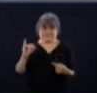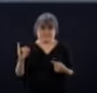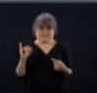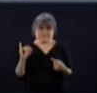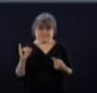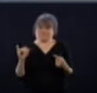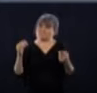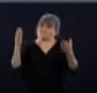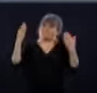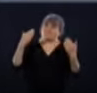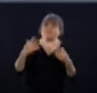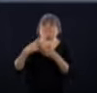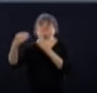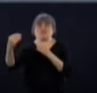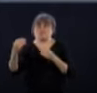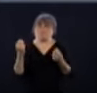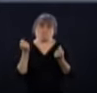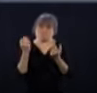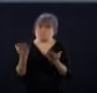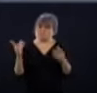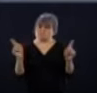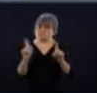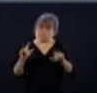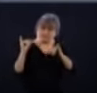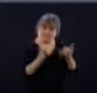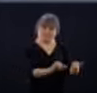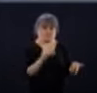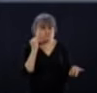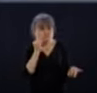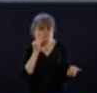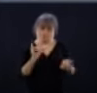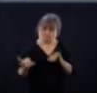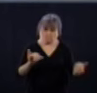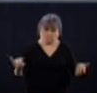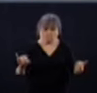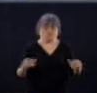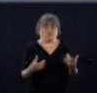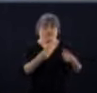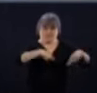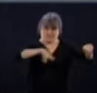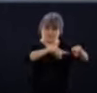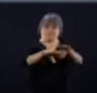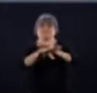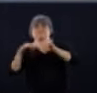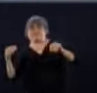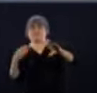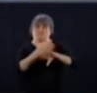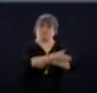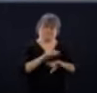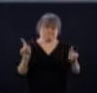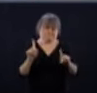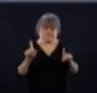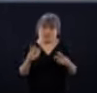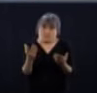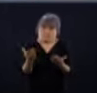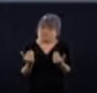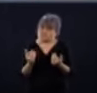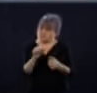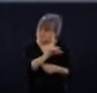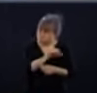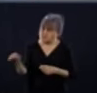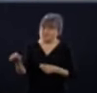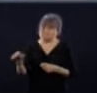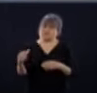continuer de s'astreindre aux mêmes consignes de santé publique. Et le fait d'éviter des déplacements superflus d'une région à l'autre fait partie de